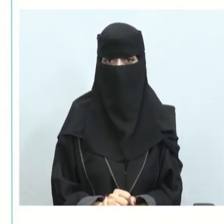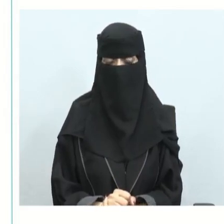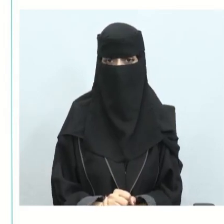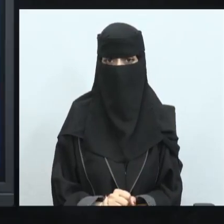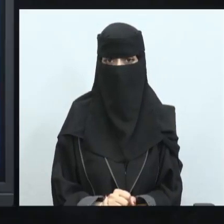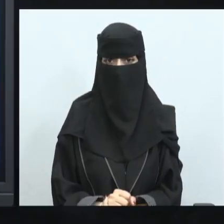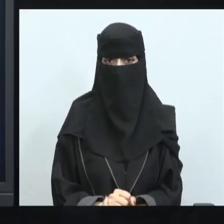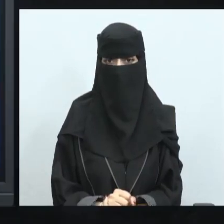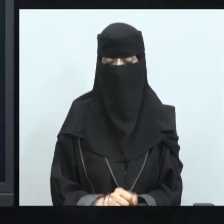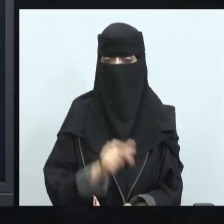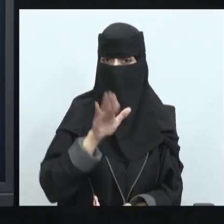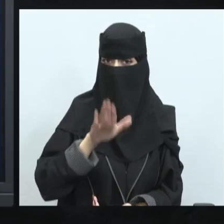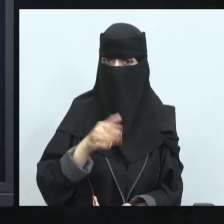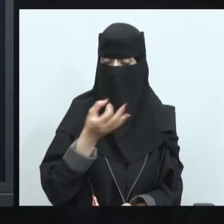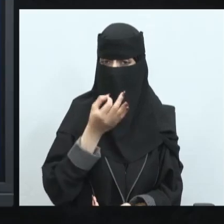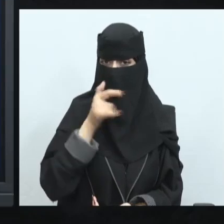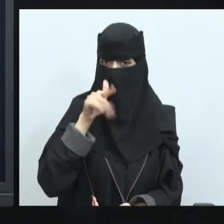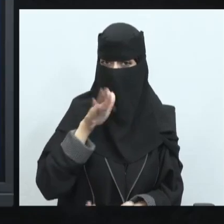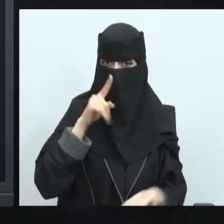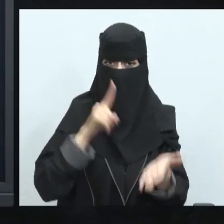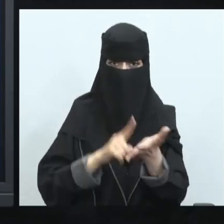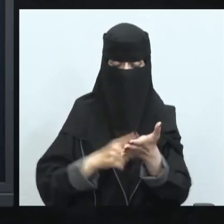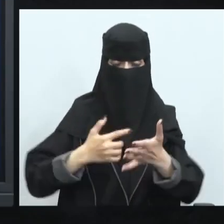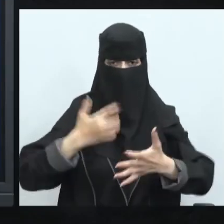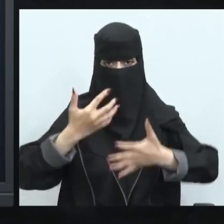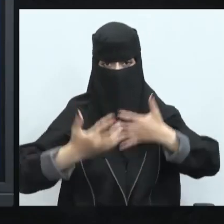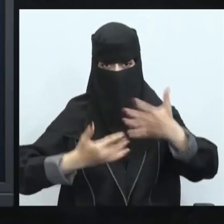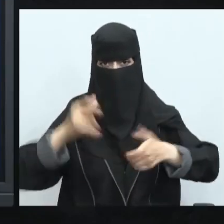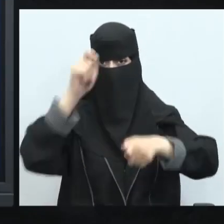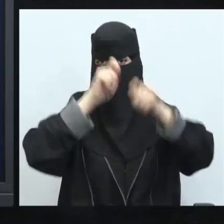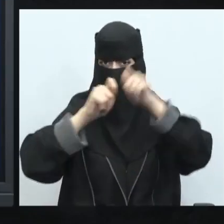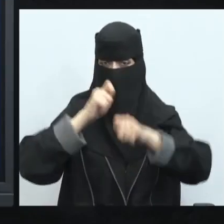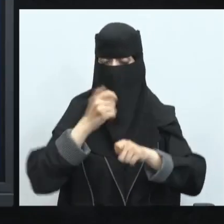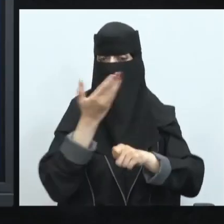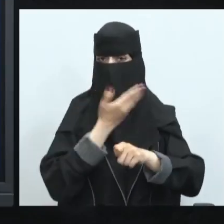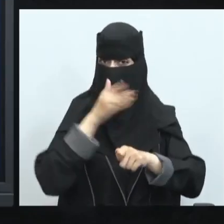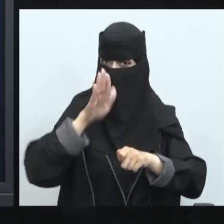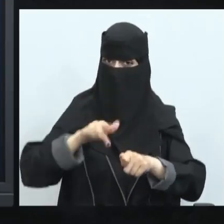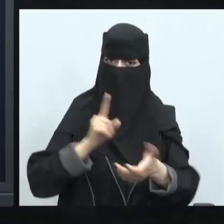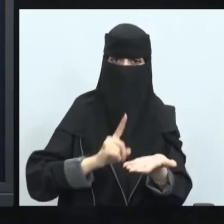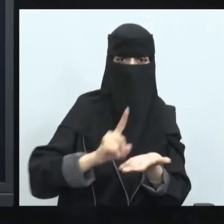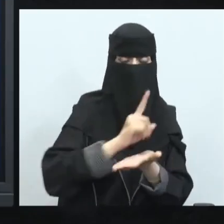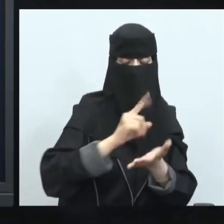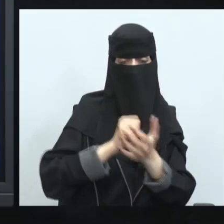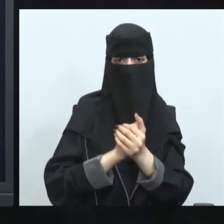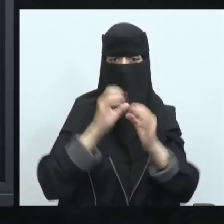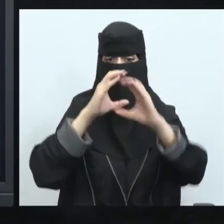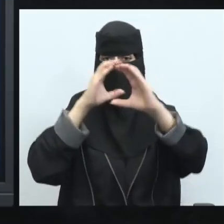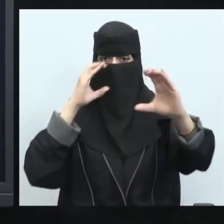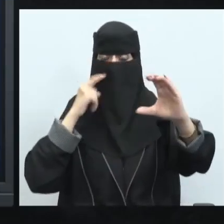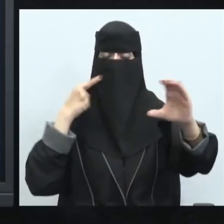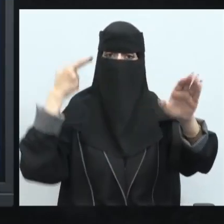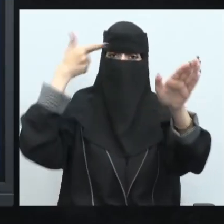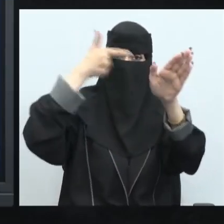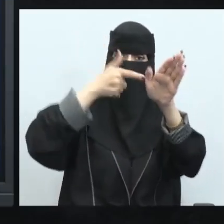نحن ذكرنا أن الطاقة المستخدمة سيكون لها تأثير على البيئة فمثلا الحافلات نستخدم الديزل إذن